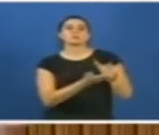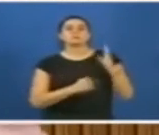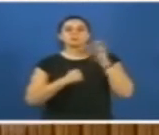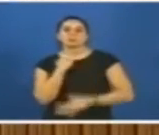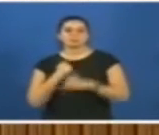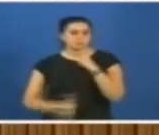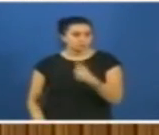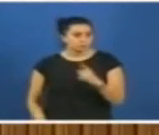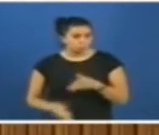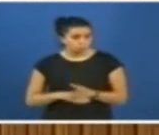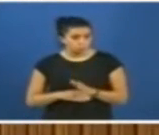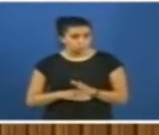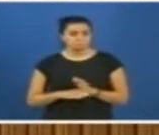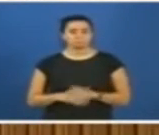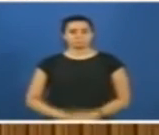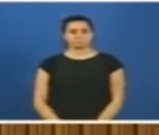Doğru.